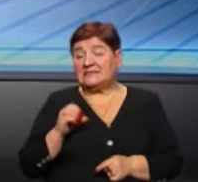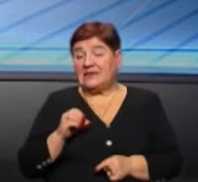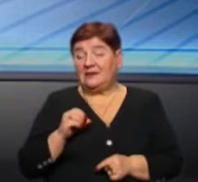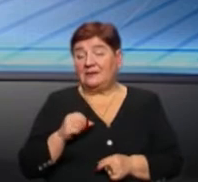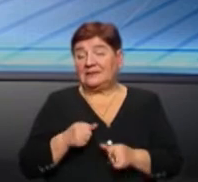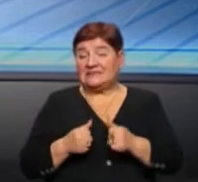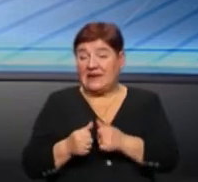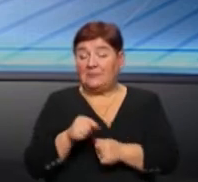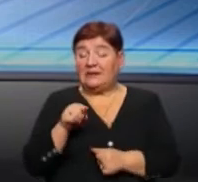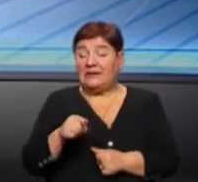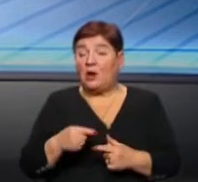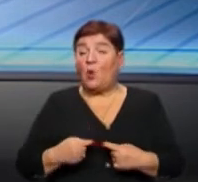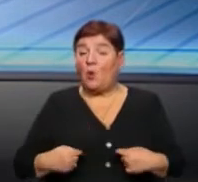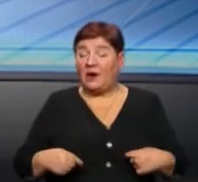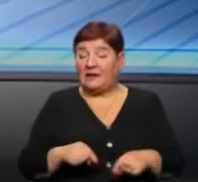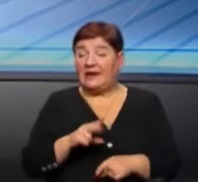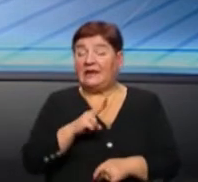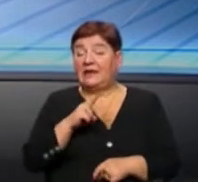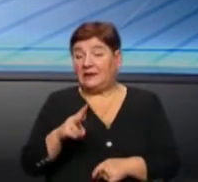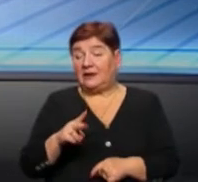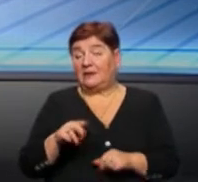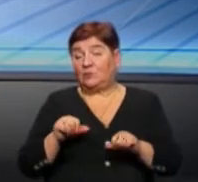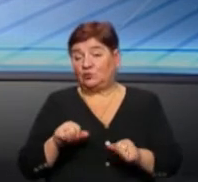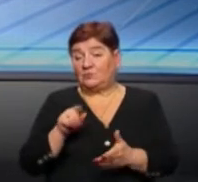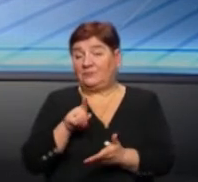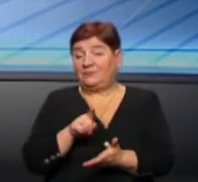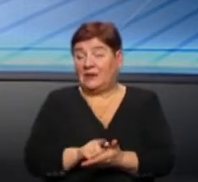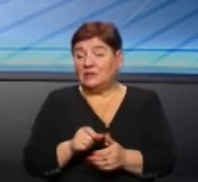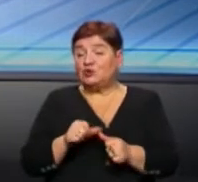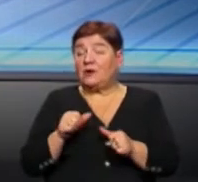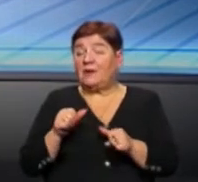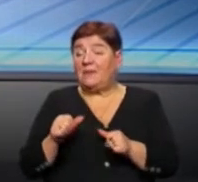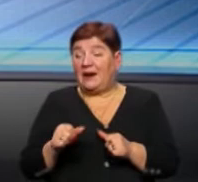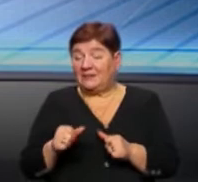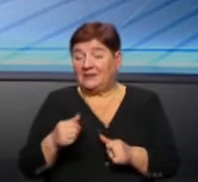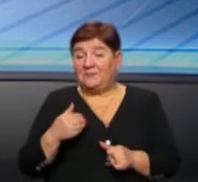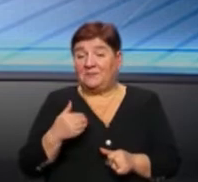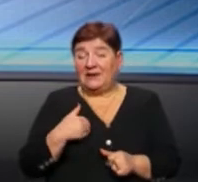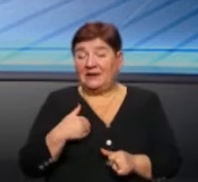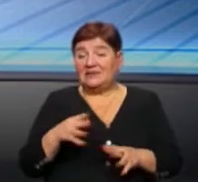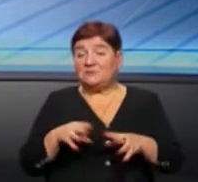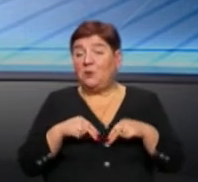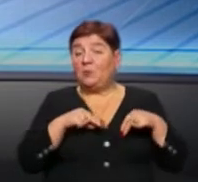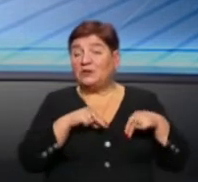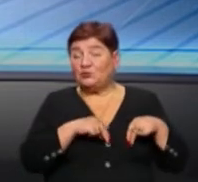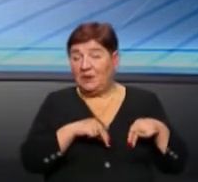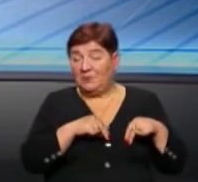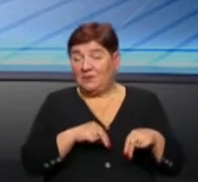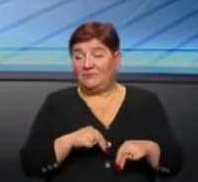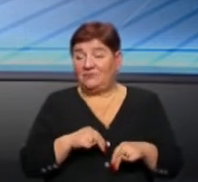ті органи, які уповноважені це робити. Зокрема, ми, наприклад, безпосередньо співпрацюємо